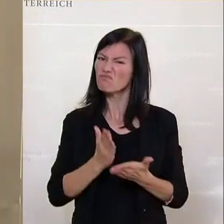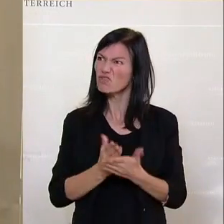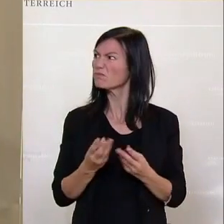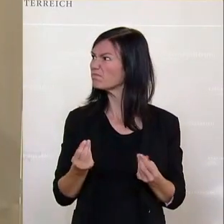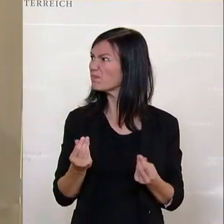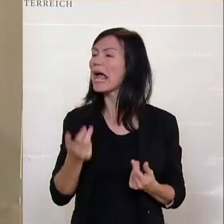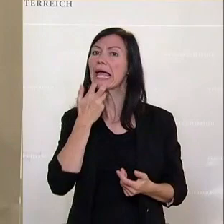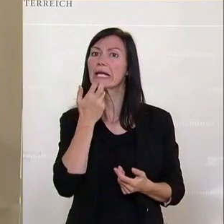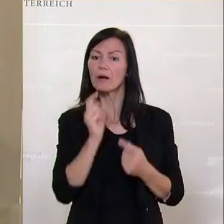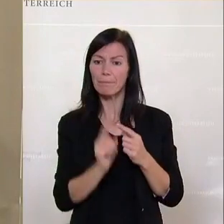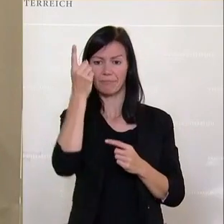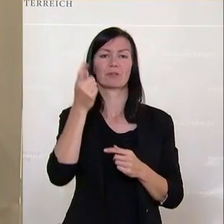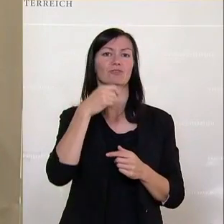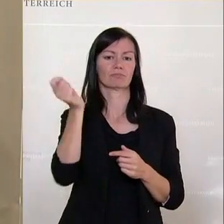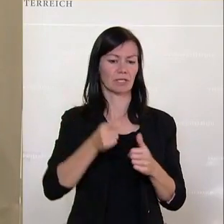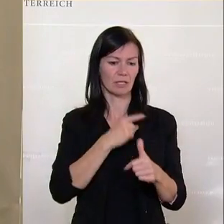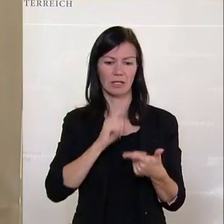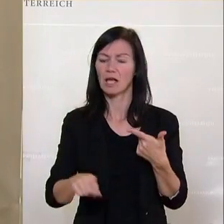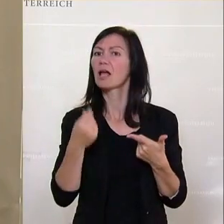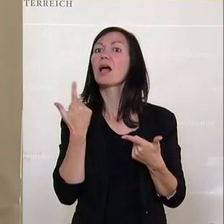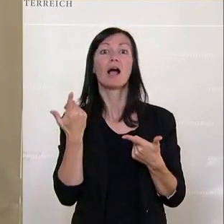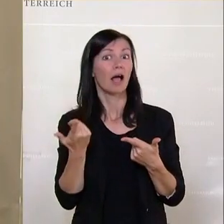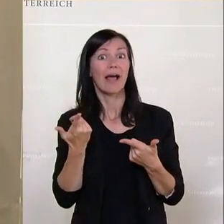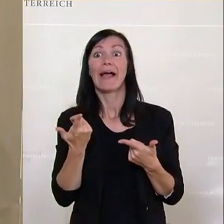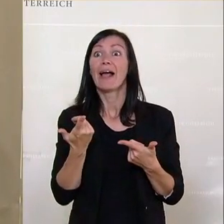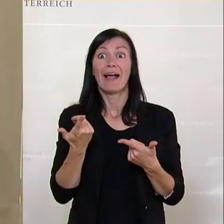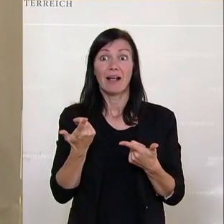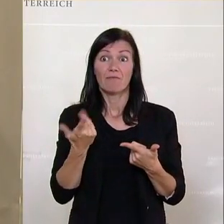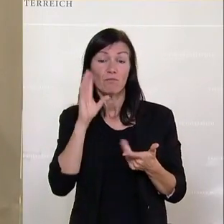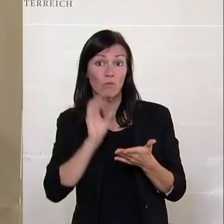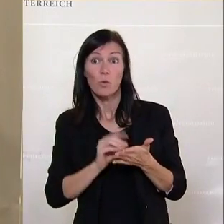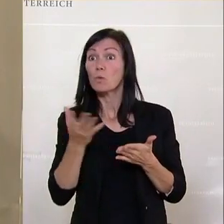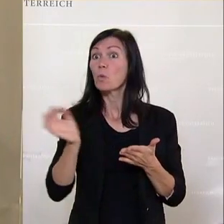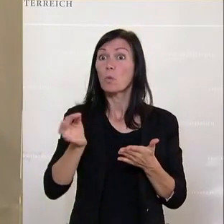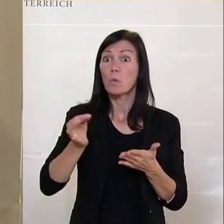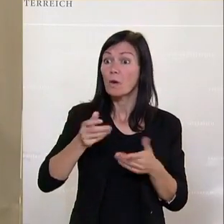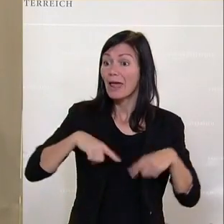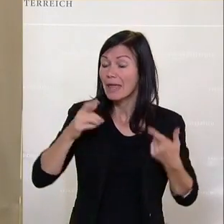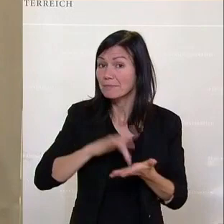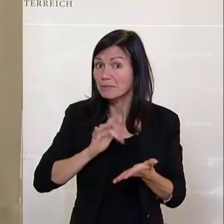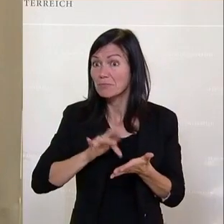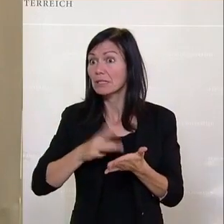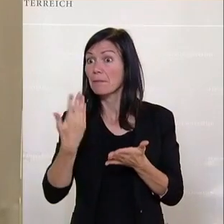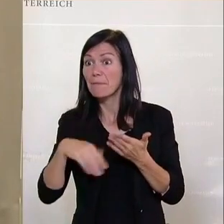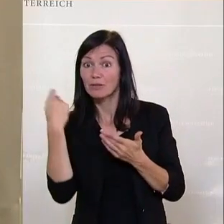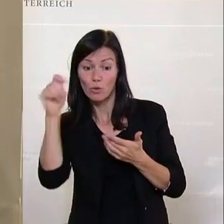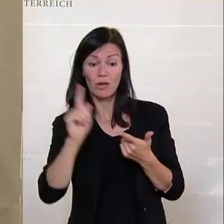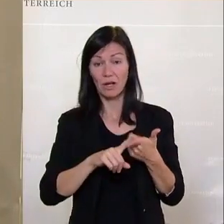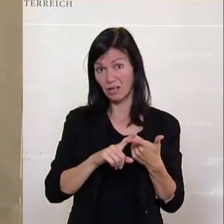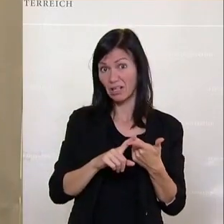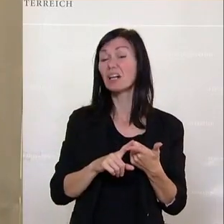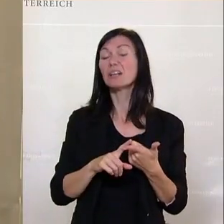Steigende Energiepreise, steigende Lebensmittelpreise. Die Leute werden es zurückzahlen müssen. 100 Milliarden Euro, das ist aber nur aus Geld, sage ich einmal.